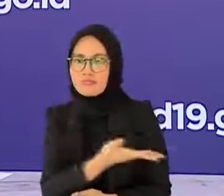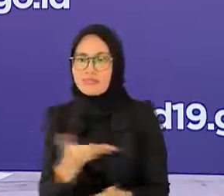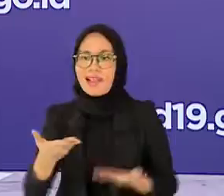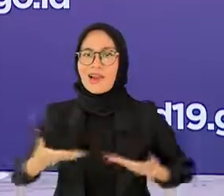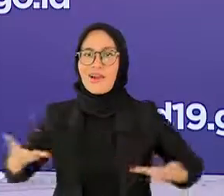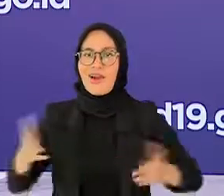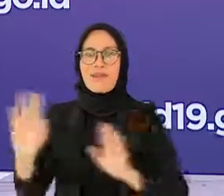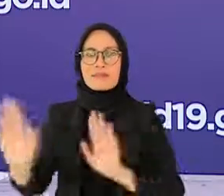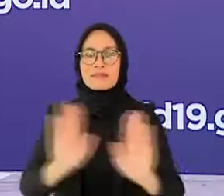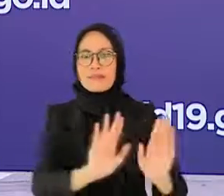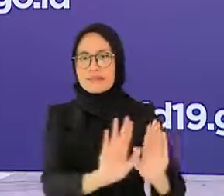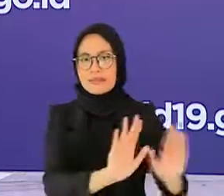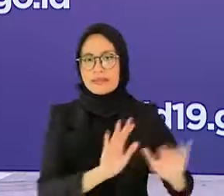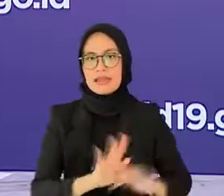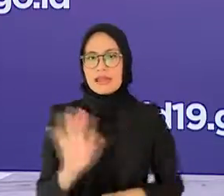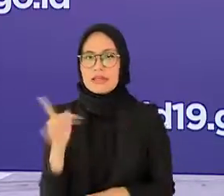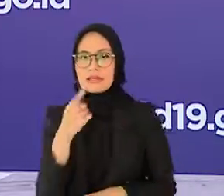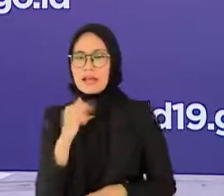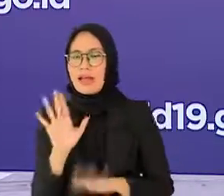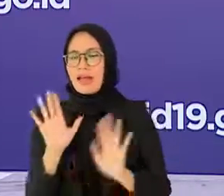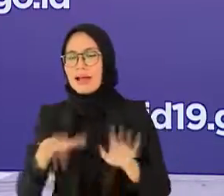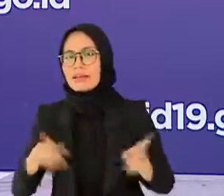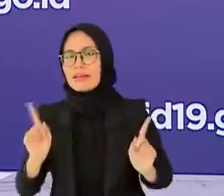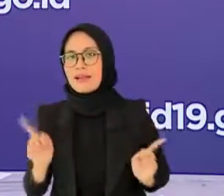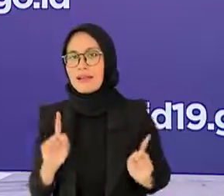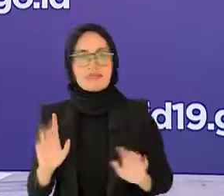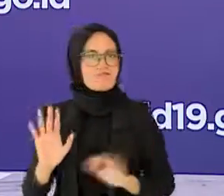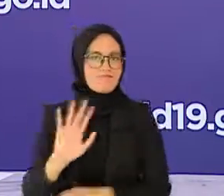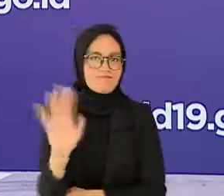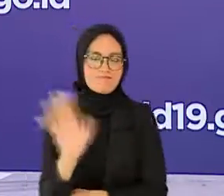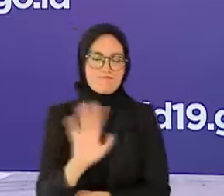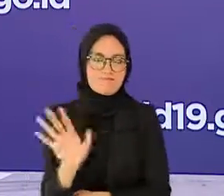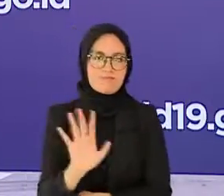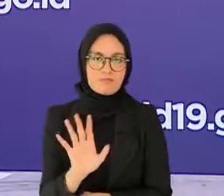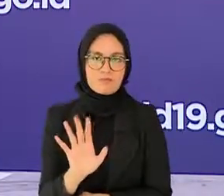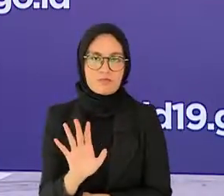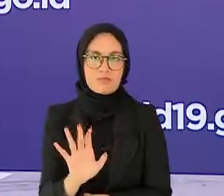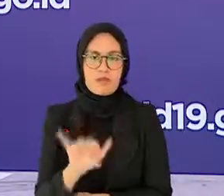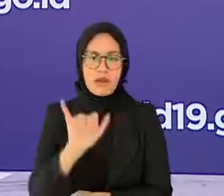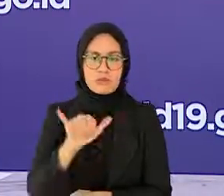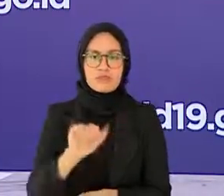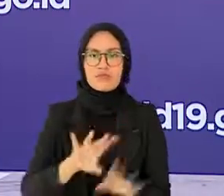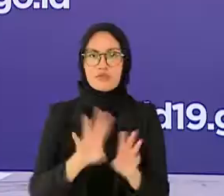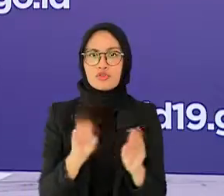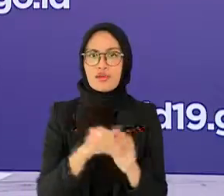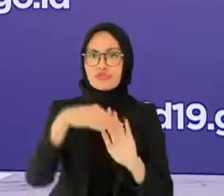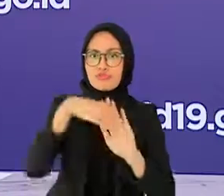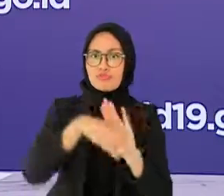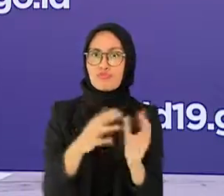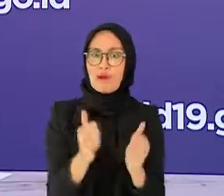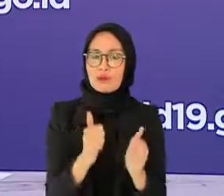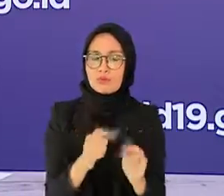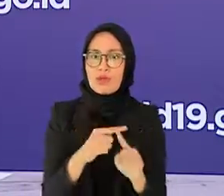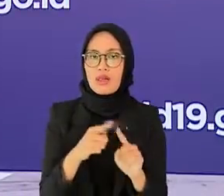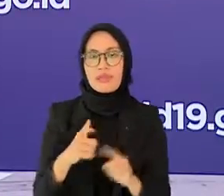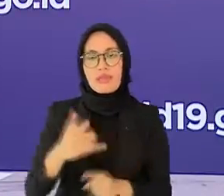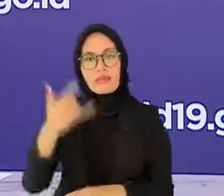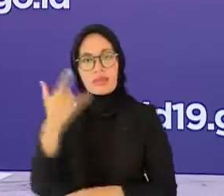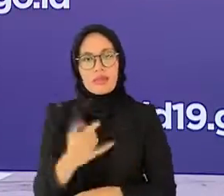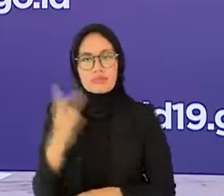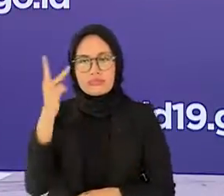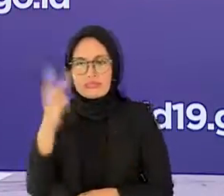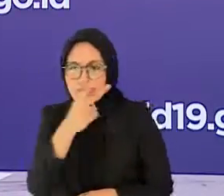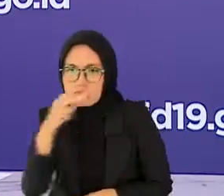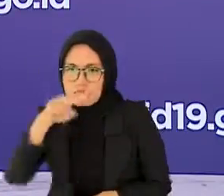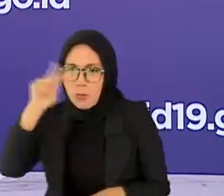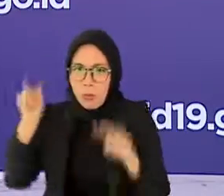jangan sedikitpun lengah walaupun tren kasus konfirmasi mengalami penurunan kita harus terus waspada